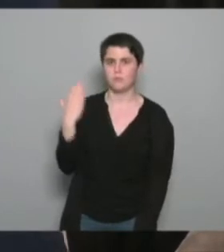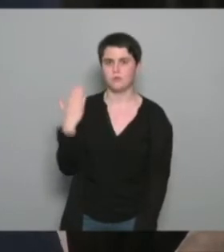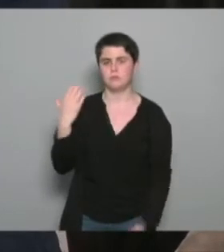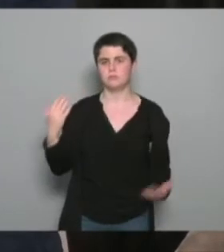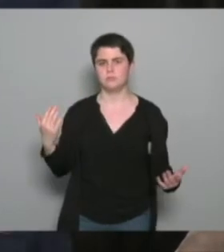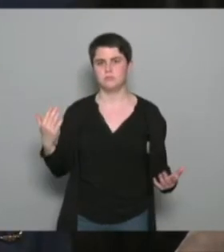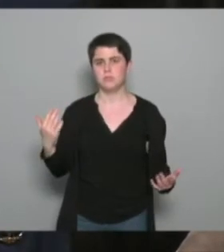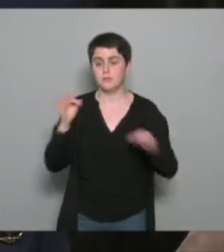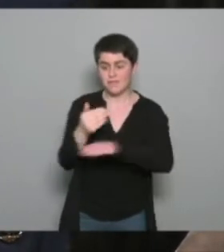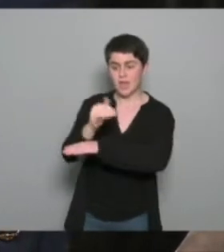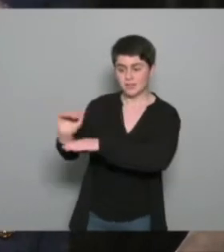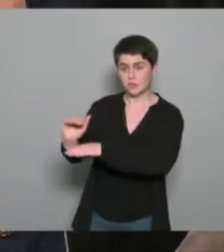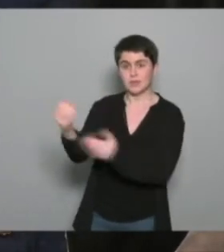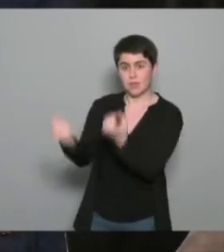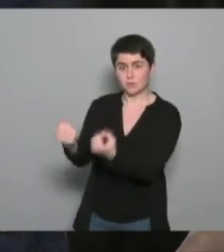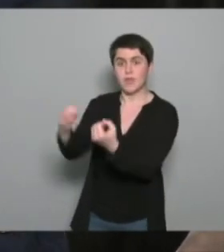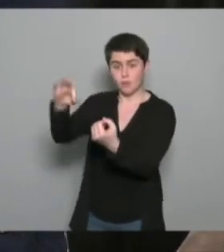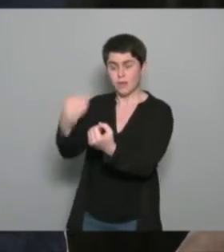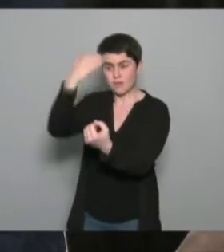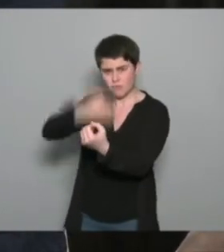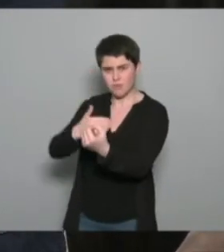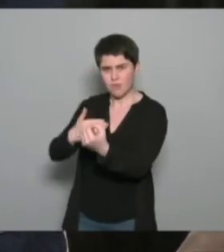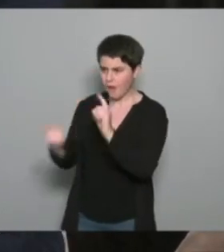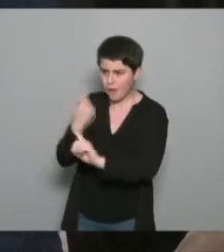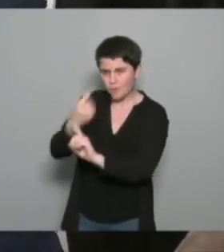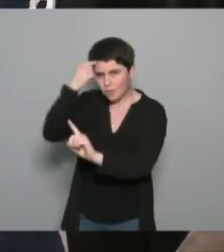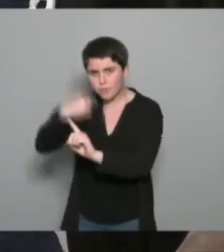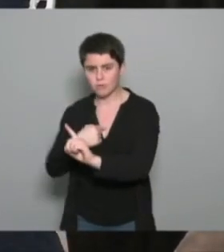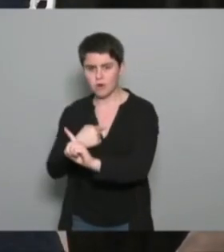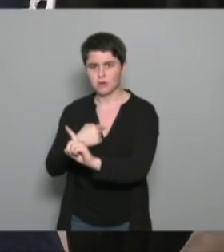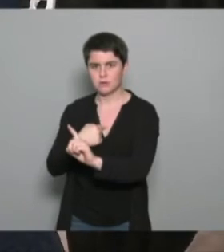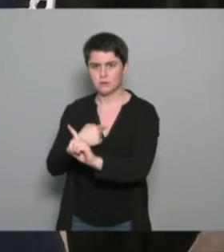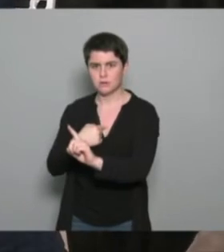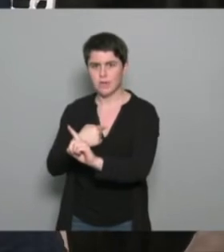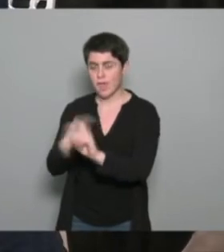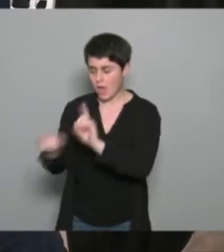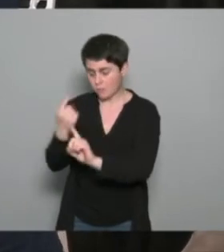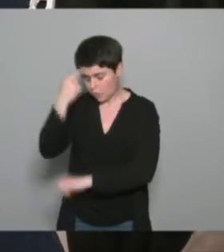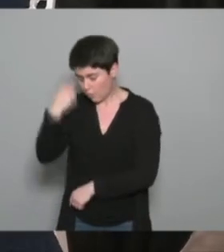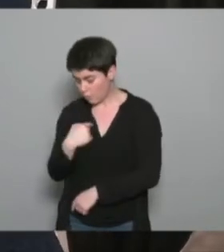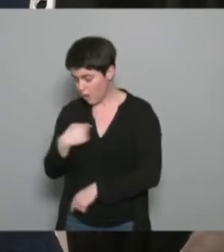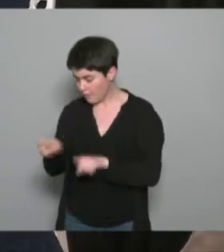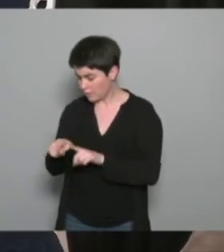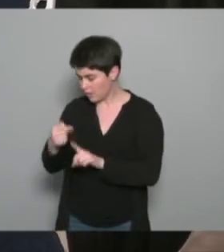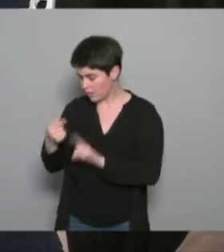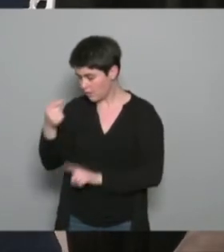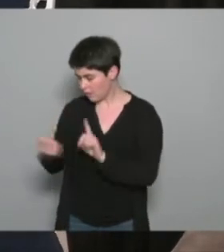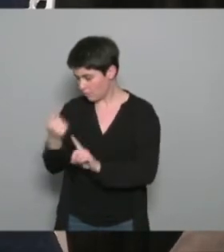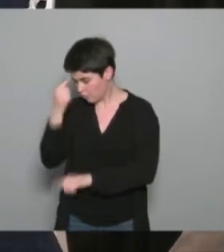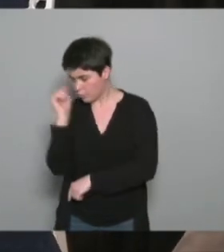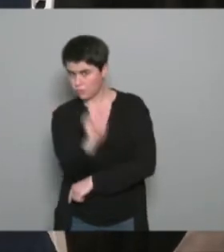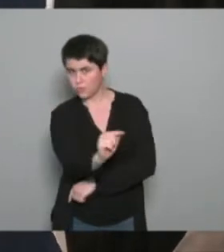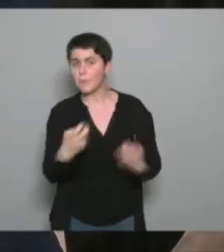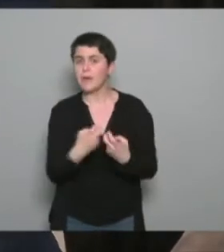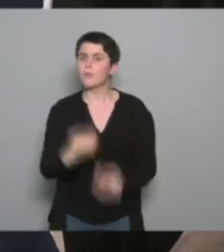de sécurité routière c'est important pour moi mais à aucun moment on se pose la question c'est important pour l'autre vous voyez par exemple on vous dit il faut mettre la ceinture on ne la met